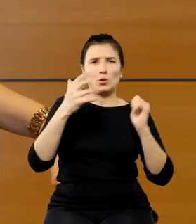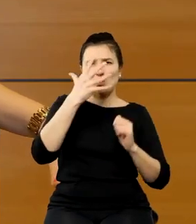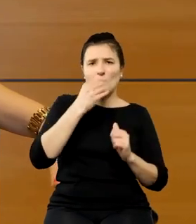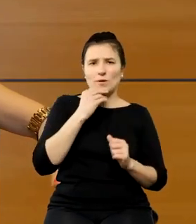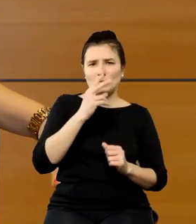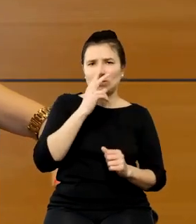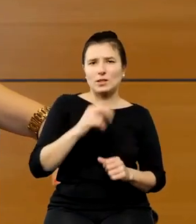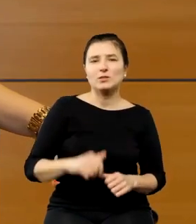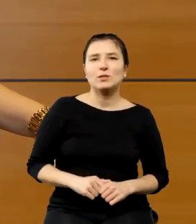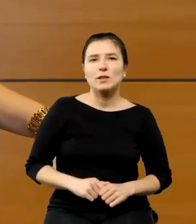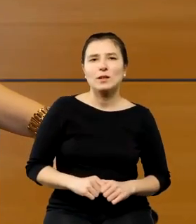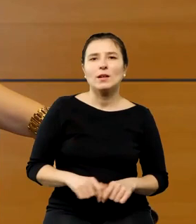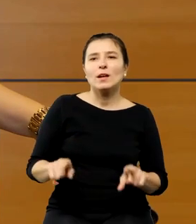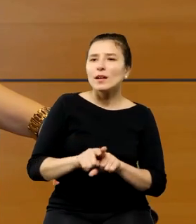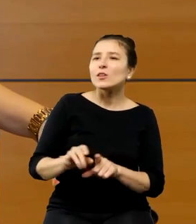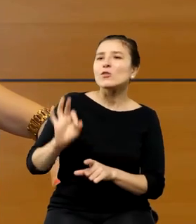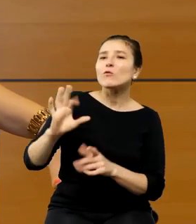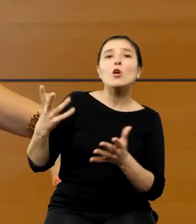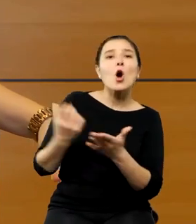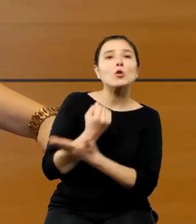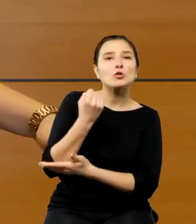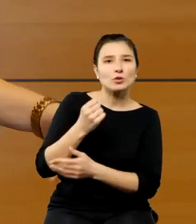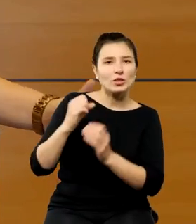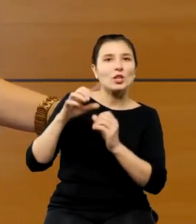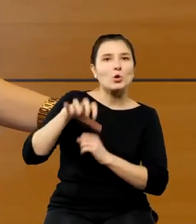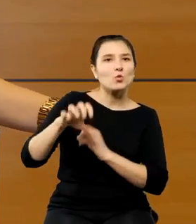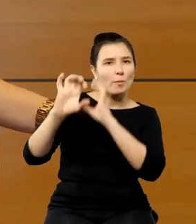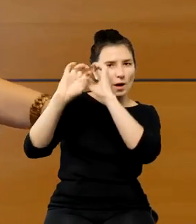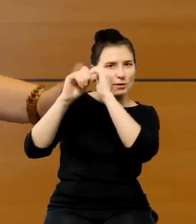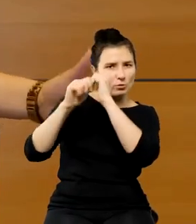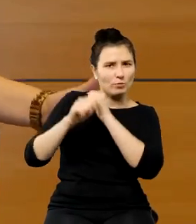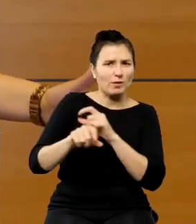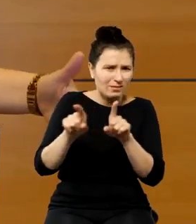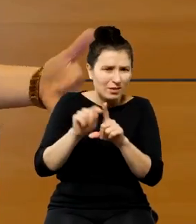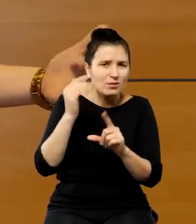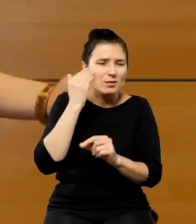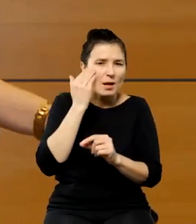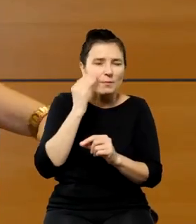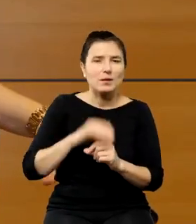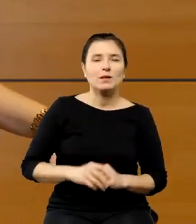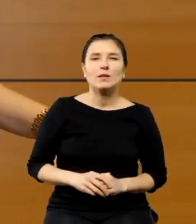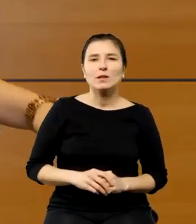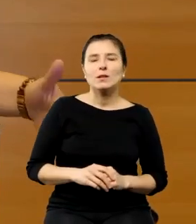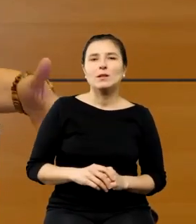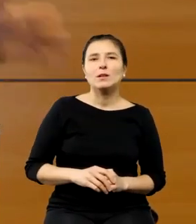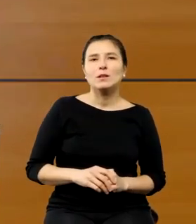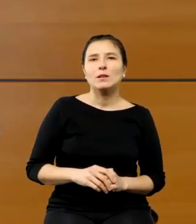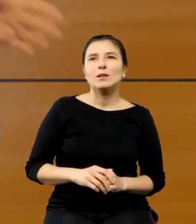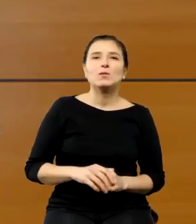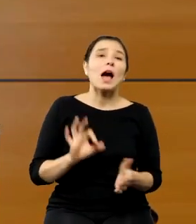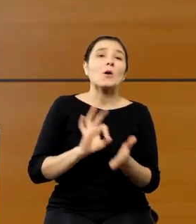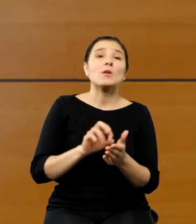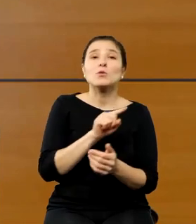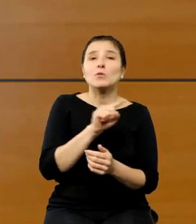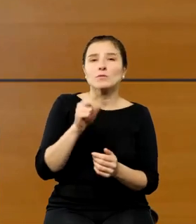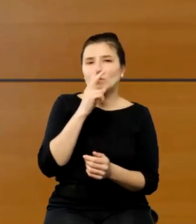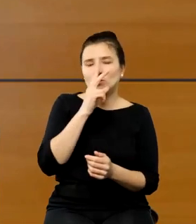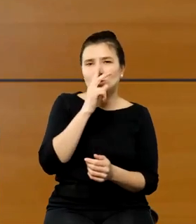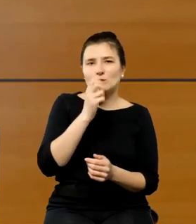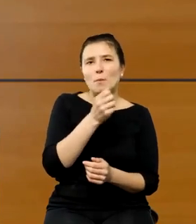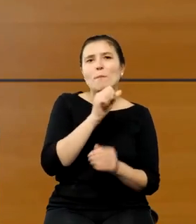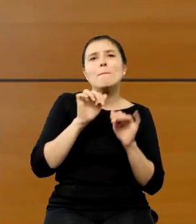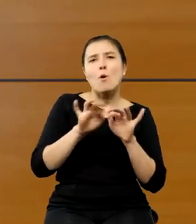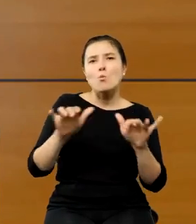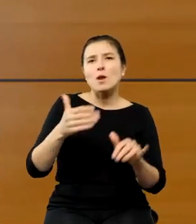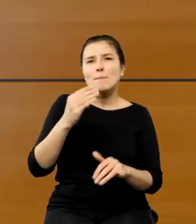oczywiście do jego dokona astronomicznych. Wcale to są jedne z najbardziej popularnych memów akurat, które są na jednym z popularnych